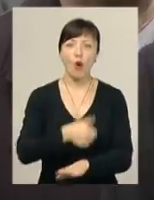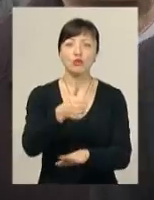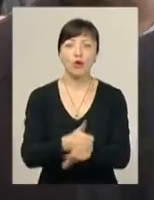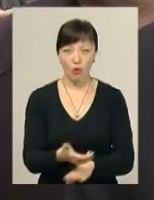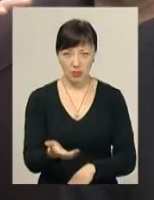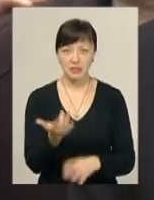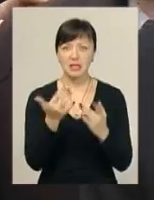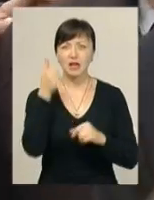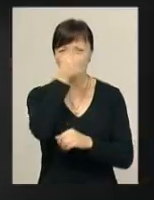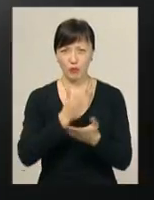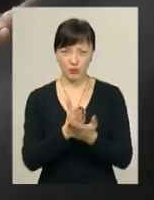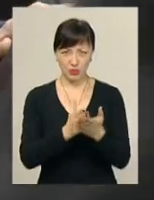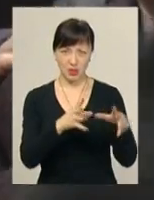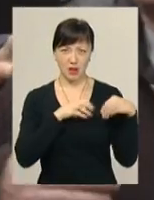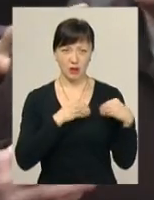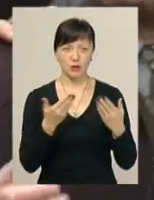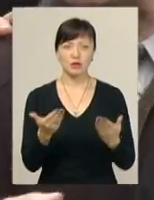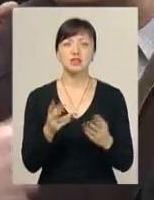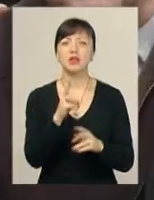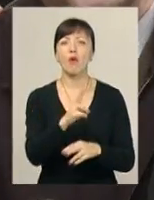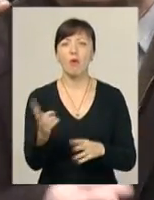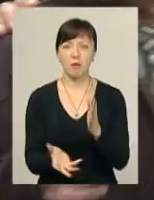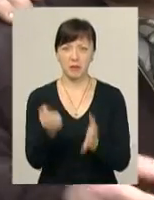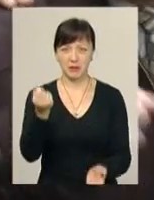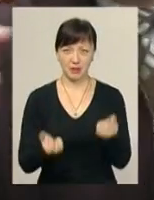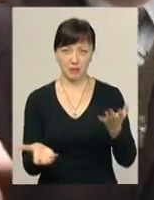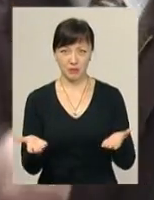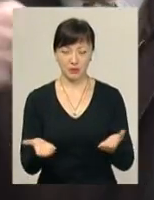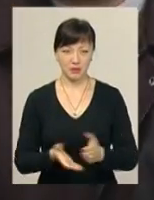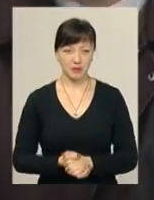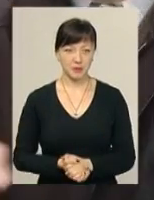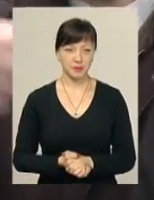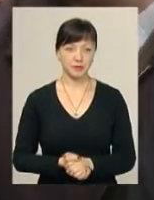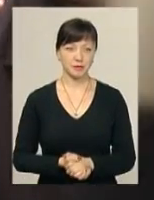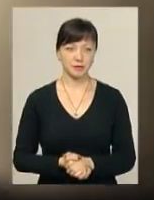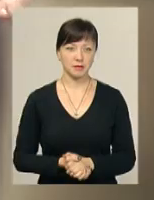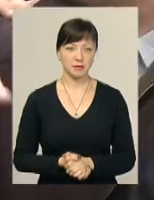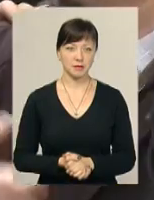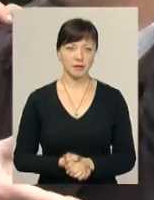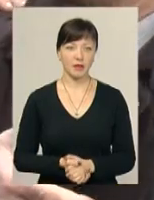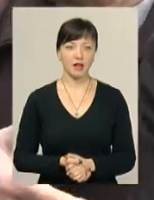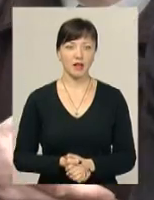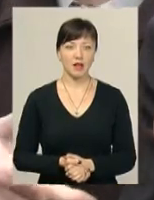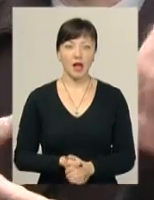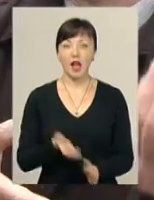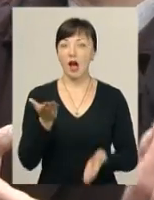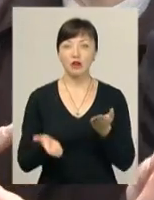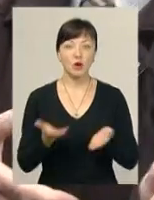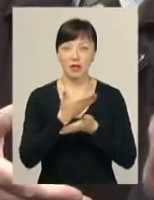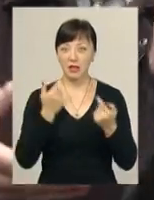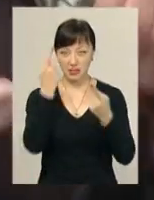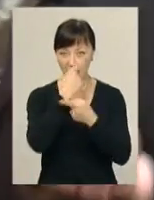Скільки років прослужила Рава? Ти вже за кого граєте? кого граєте? Ну що? Ви за кого граєте? пропозиція про нас? Ні, якщо не